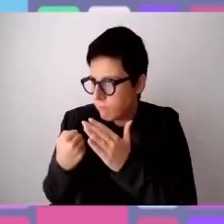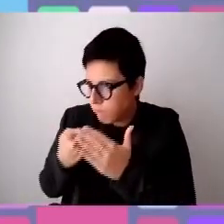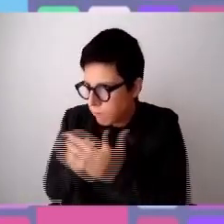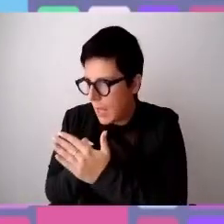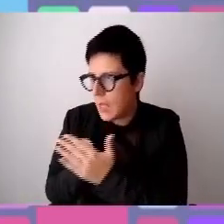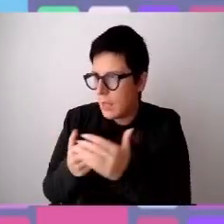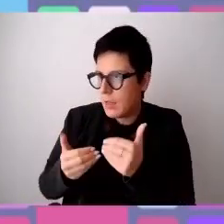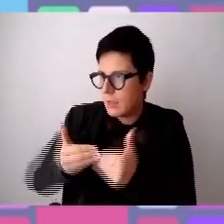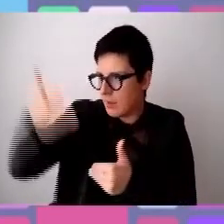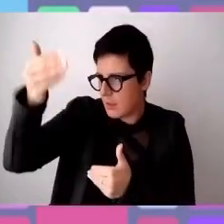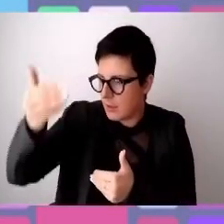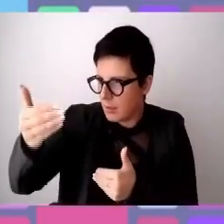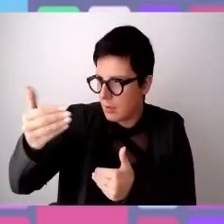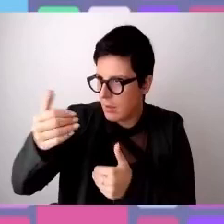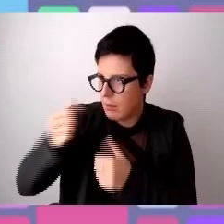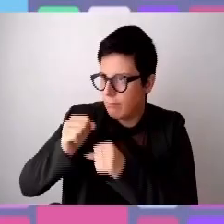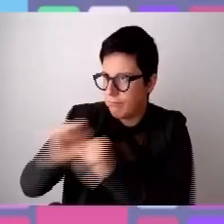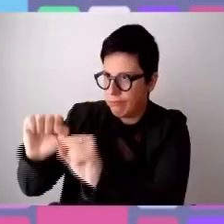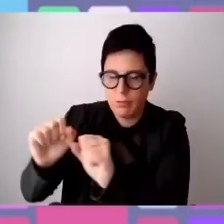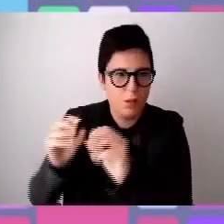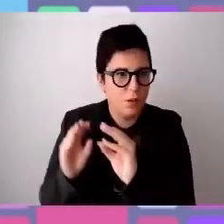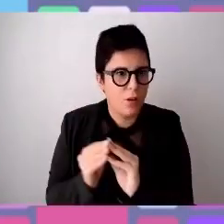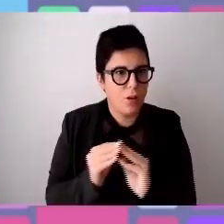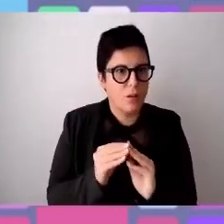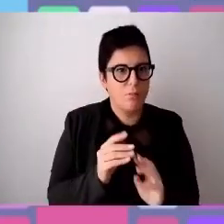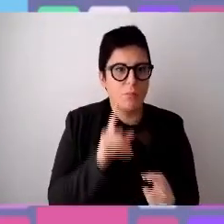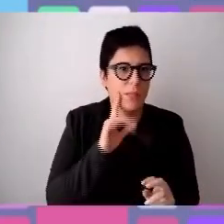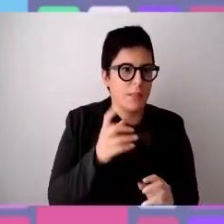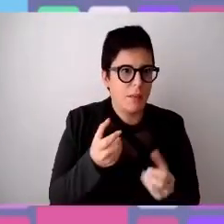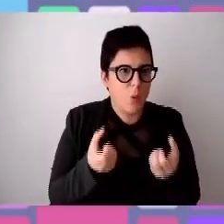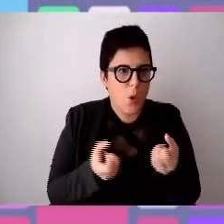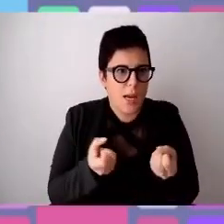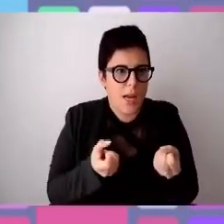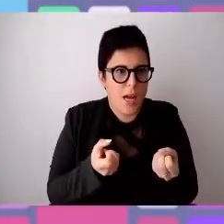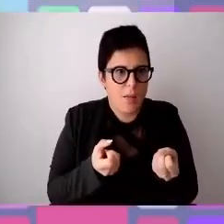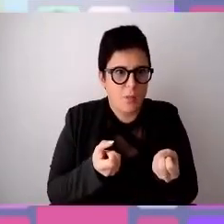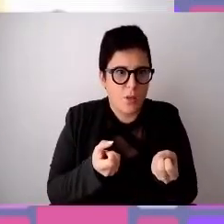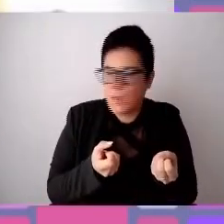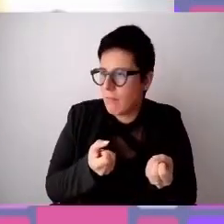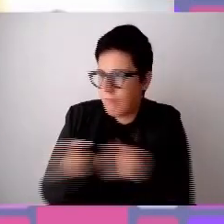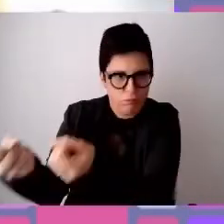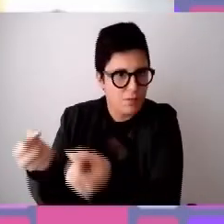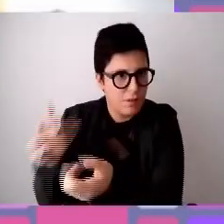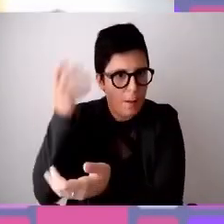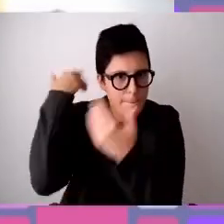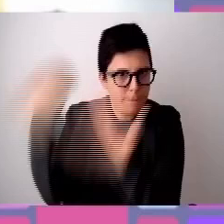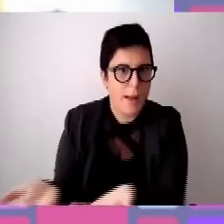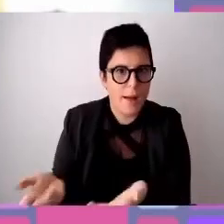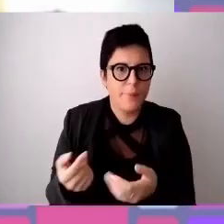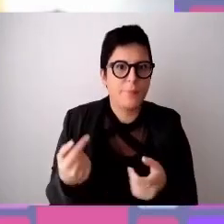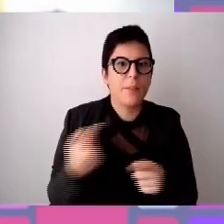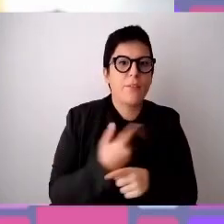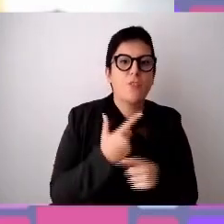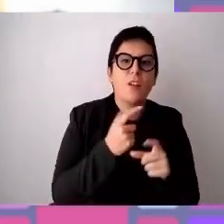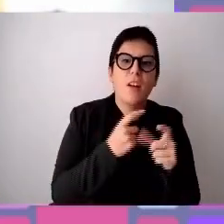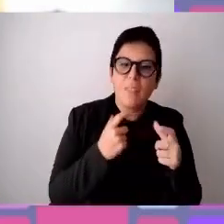le puoi spostare in una giornata diciamo non puoi arrivare col camion e asfaltare mentre invece con le persone da viaggiatore